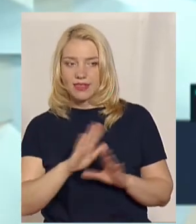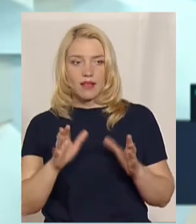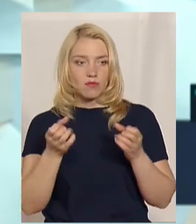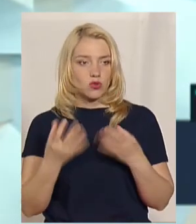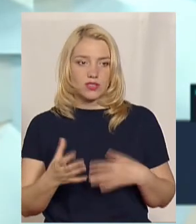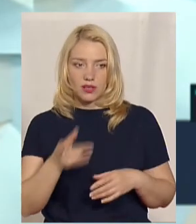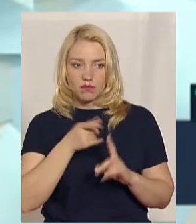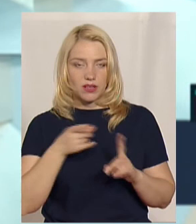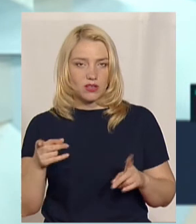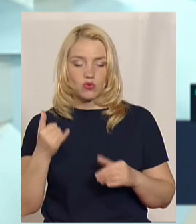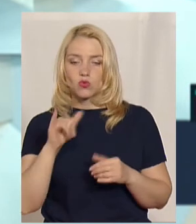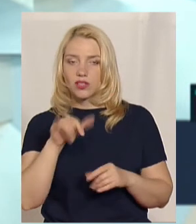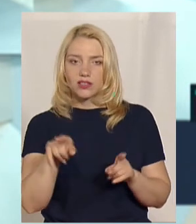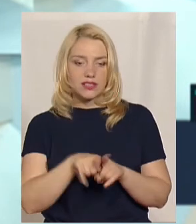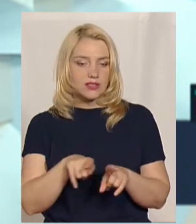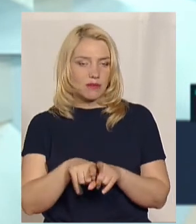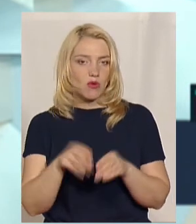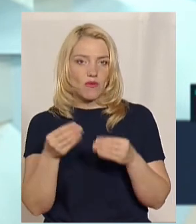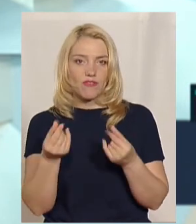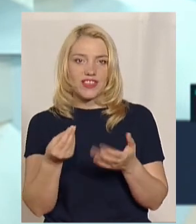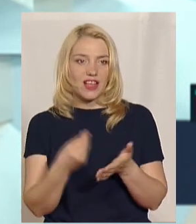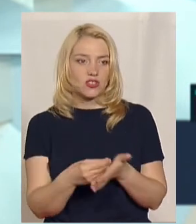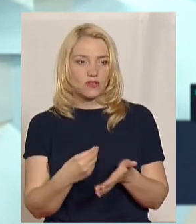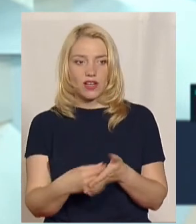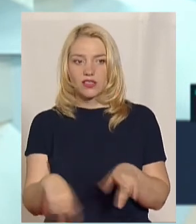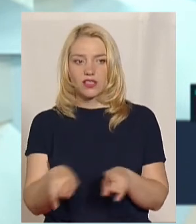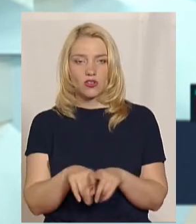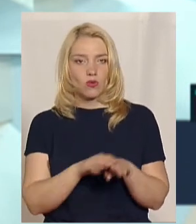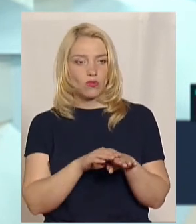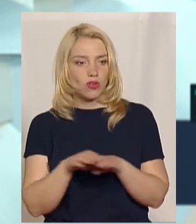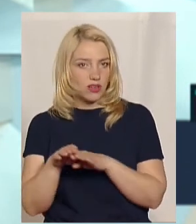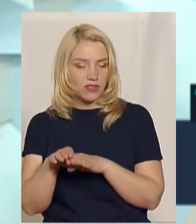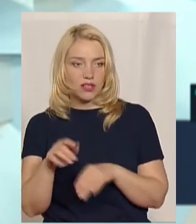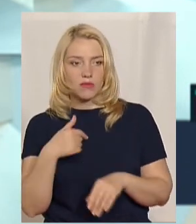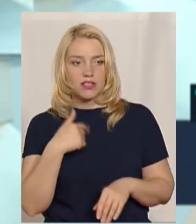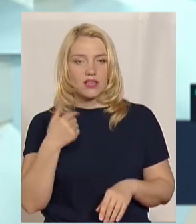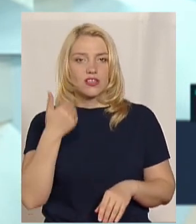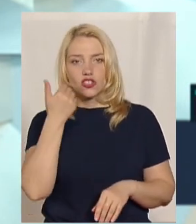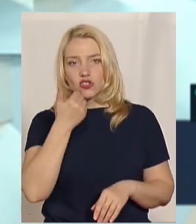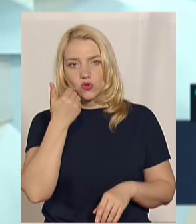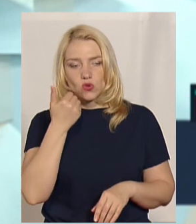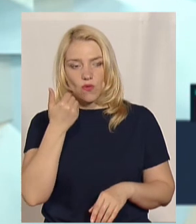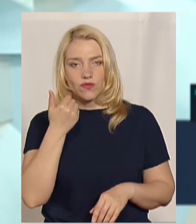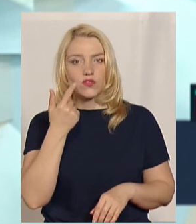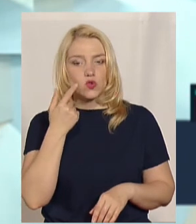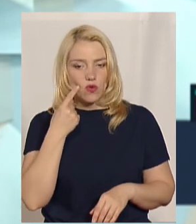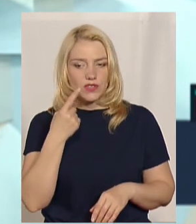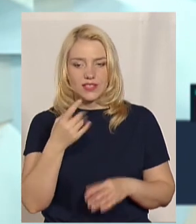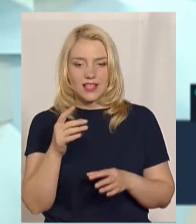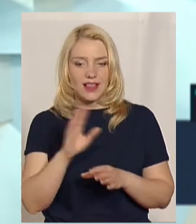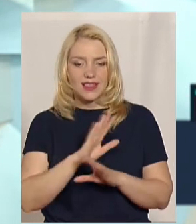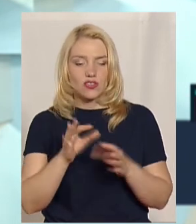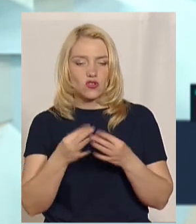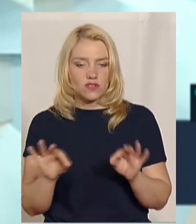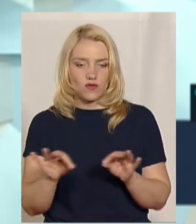період. В них також фінансування на такому рівні. Мені совість не дозволить їх щось просити. Але, звичайно, коли